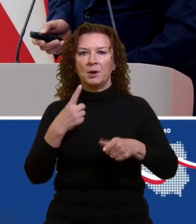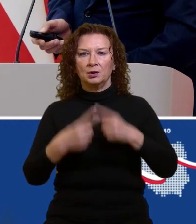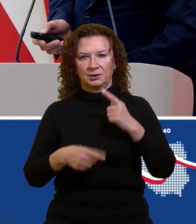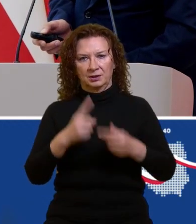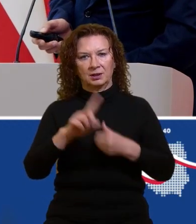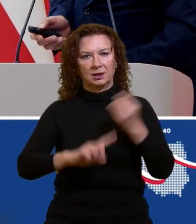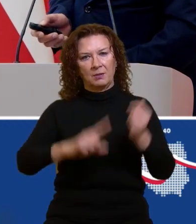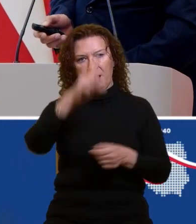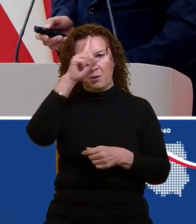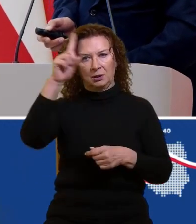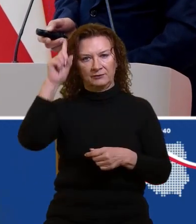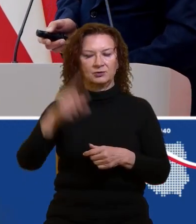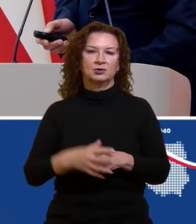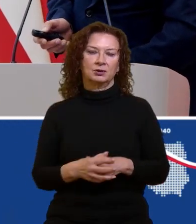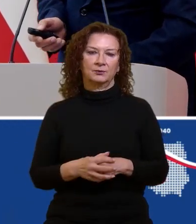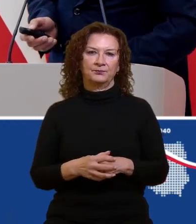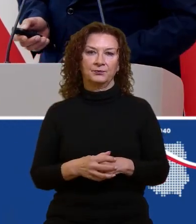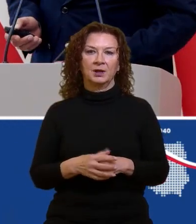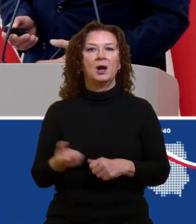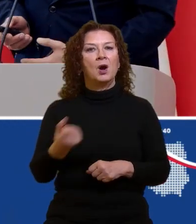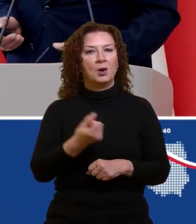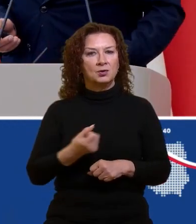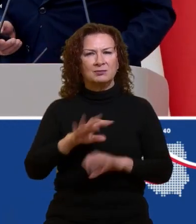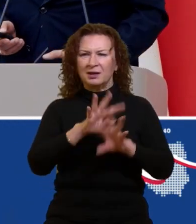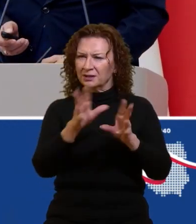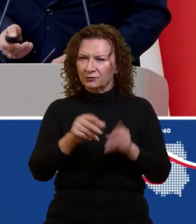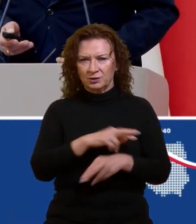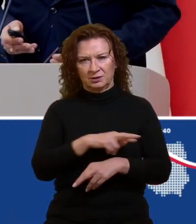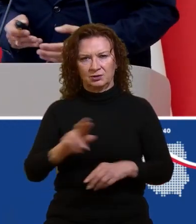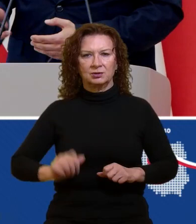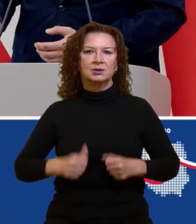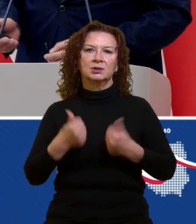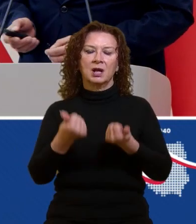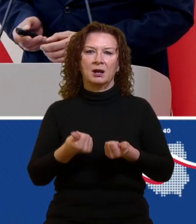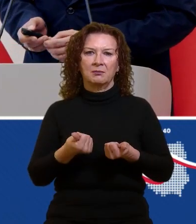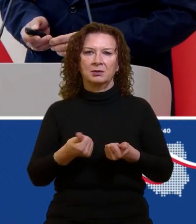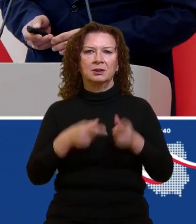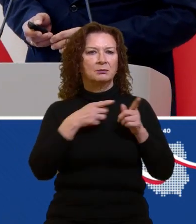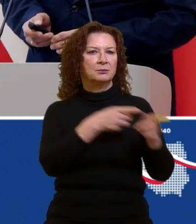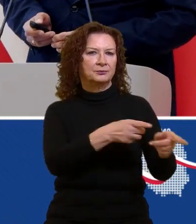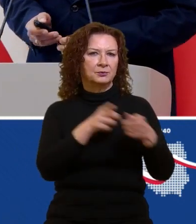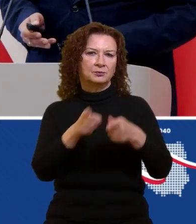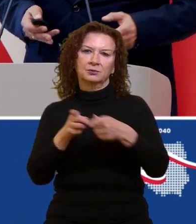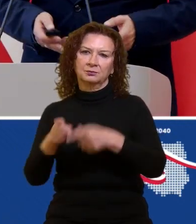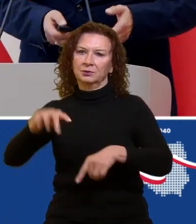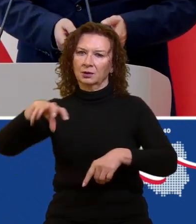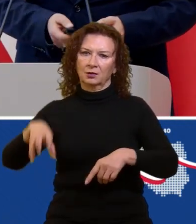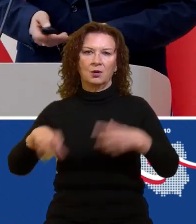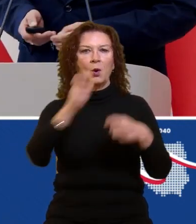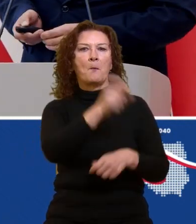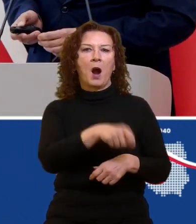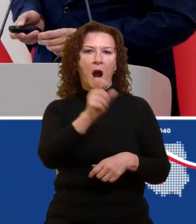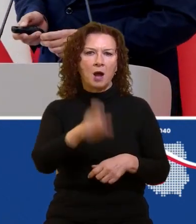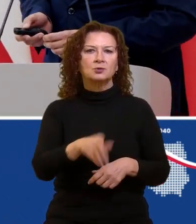stosujemy. Stosujemy te instrumenty dla określonych grup osób, które mają